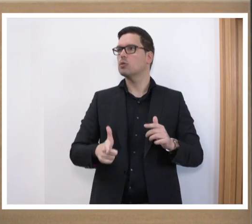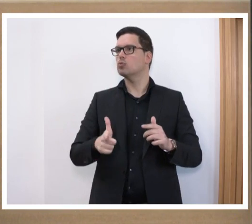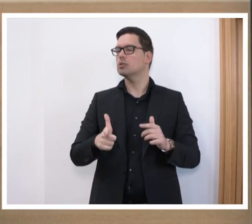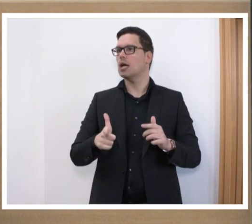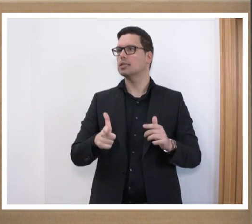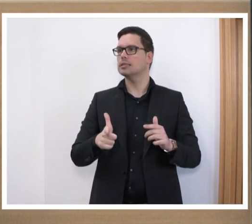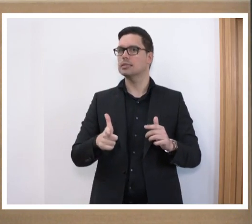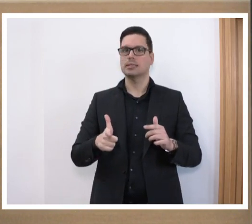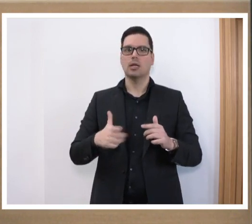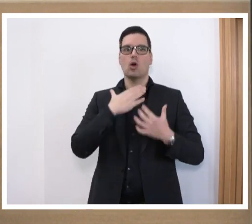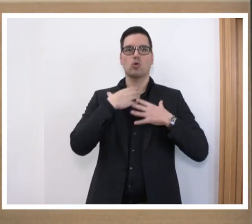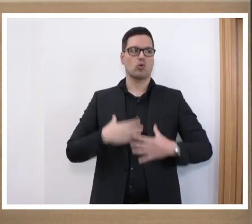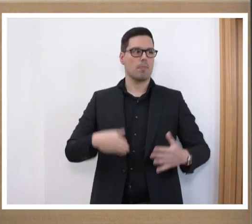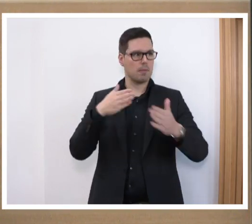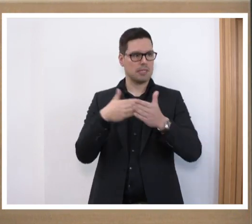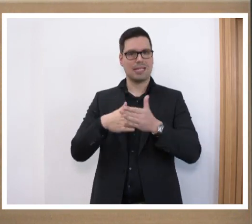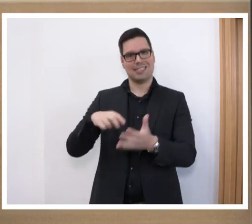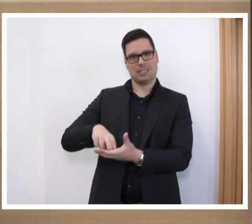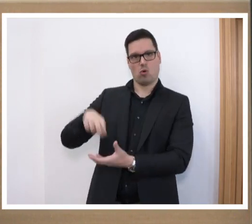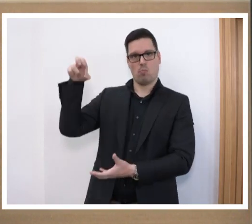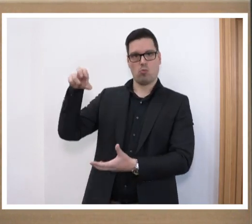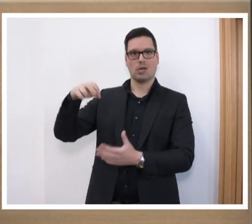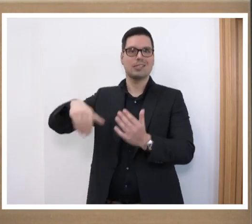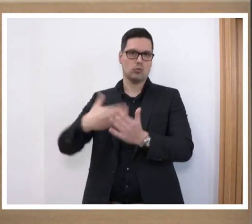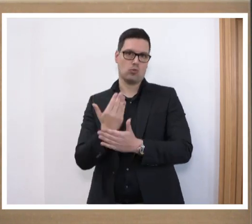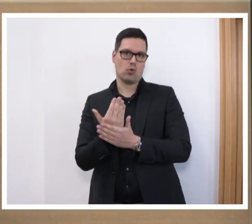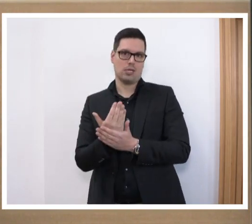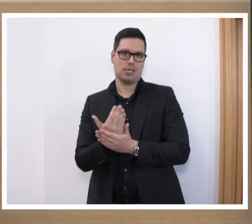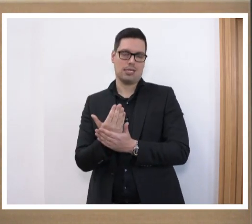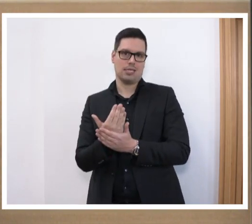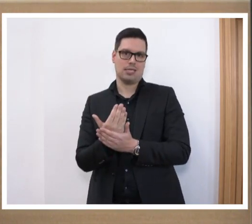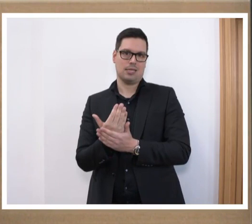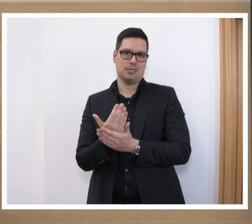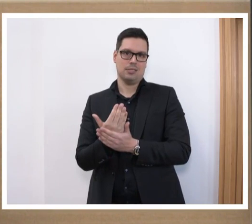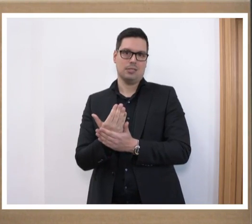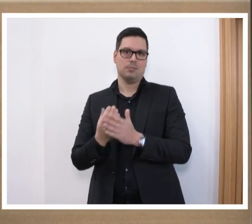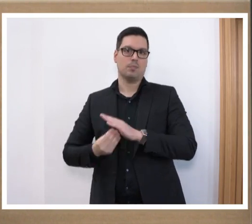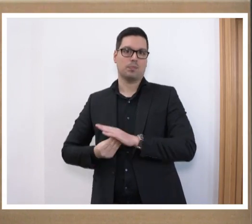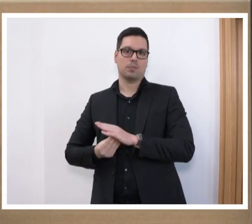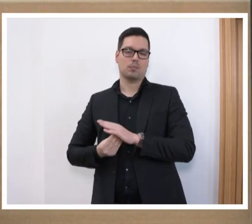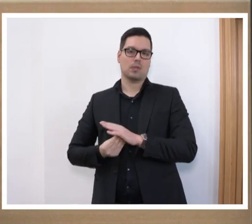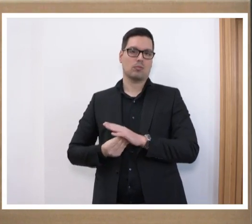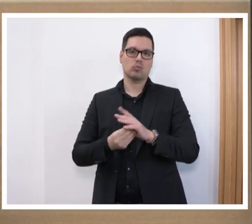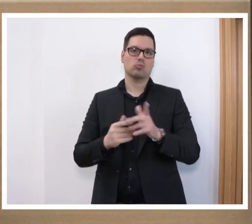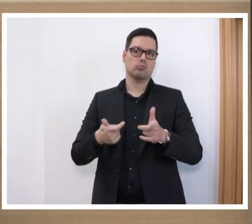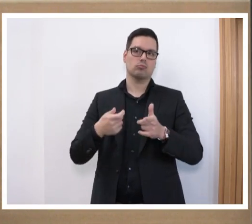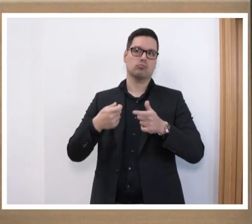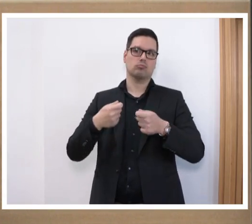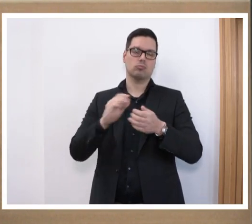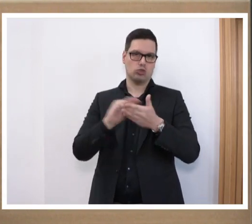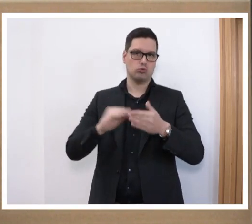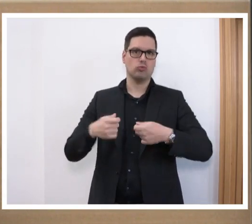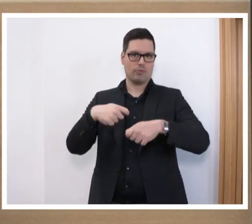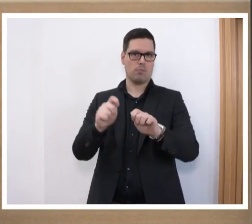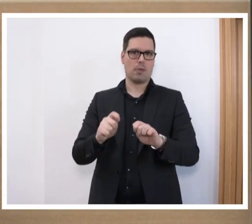körperbehinderte Kinder in Homburg eine neue Förderschule entstehen wird. Die Pläne liegen bereits in der Schublade. Das Ganze